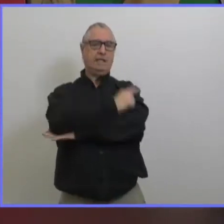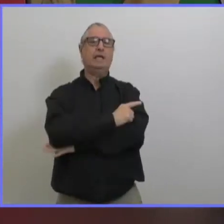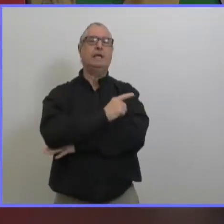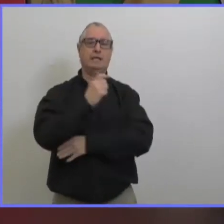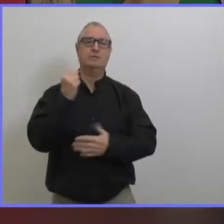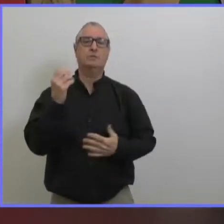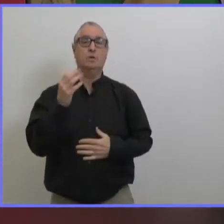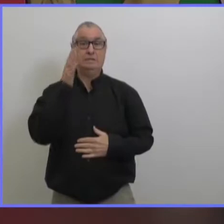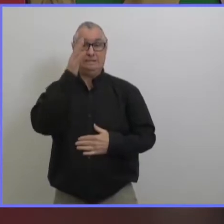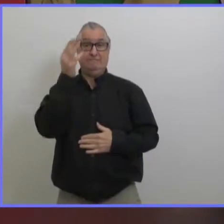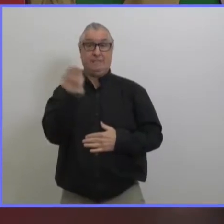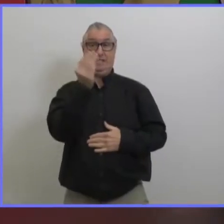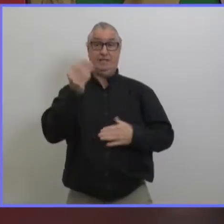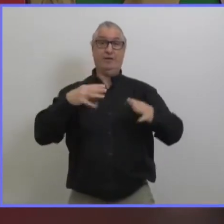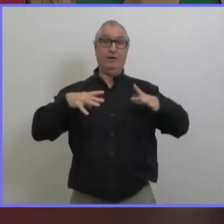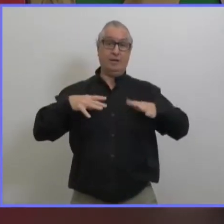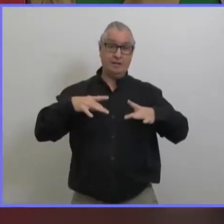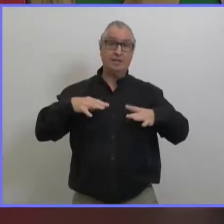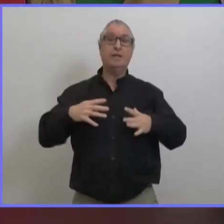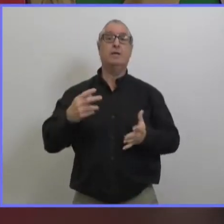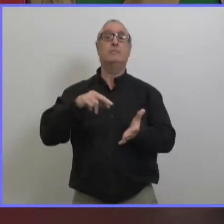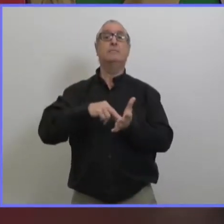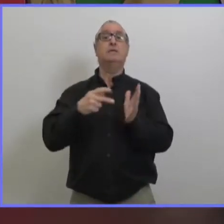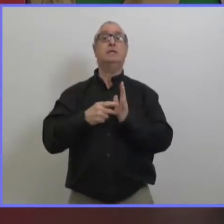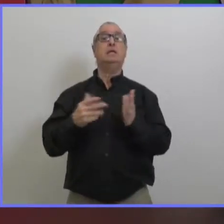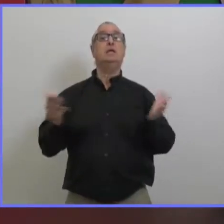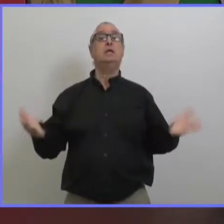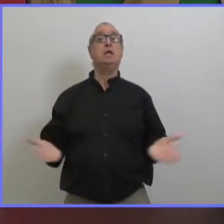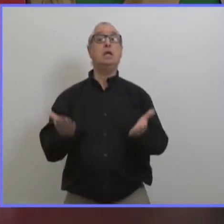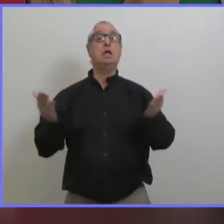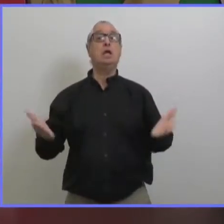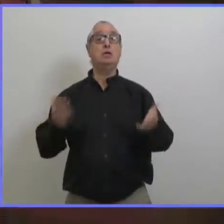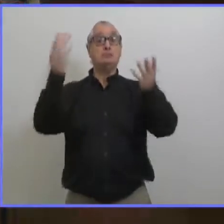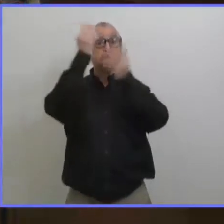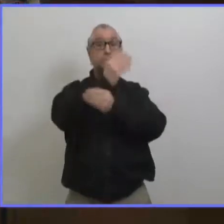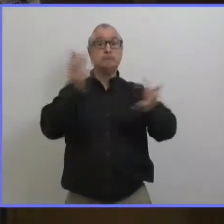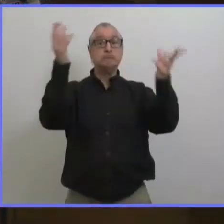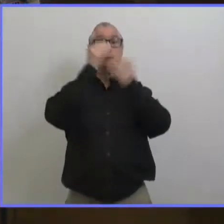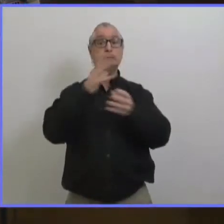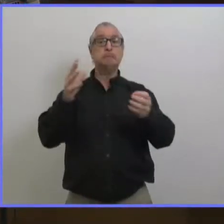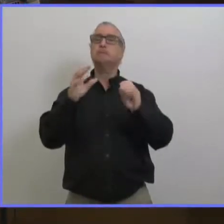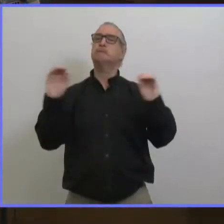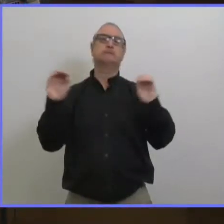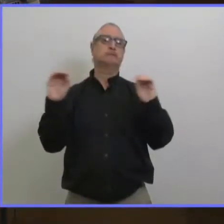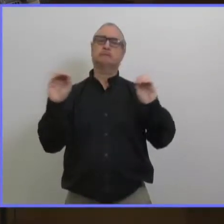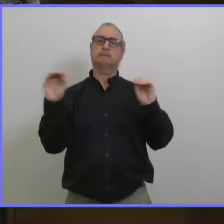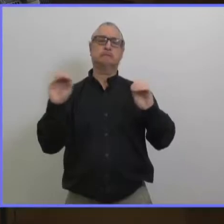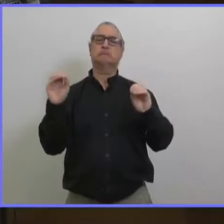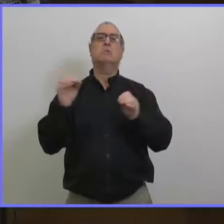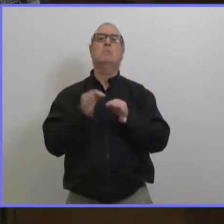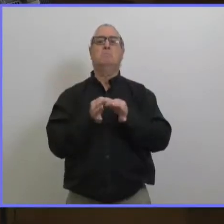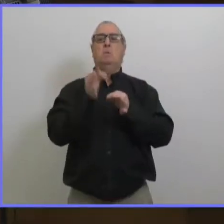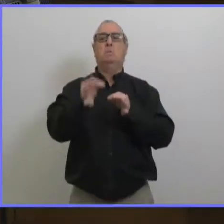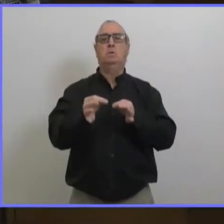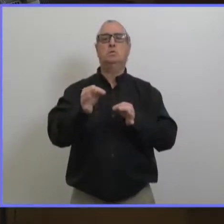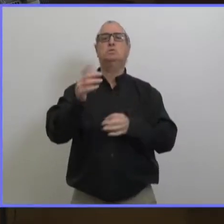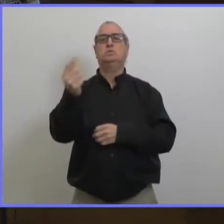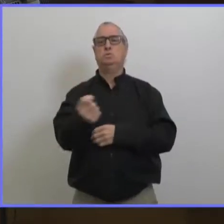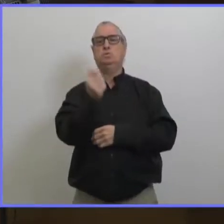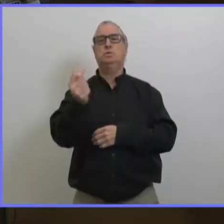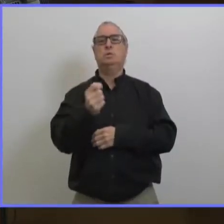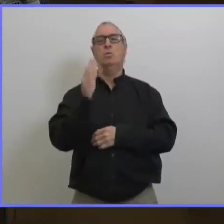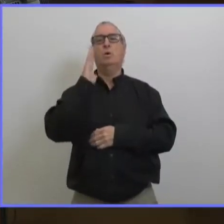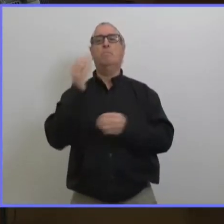et tout ça va reprendre mardi le 16 février donc merci à tous et je suis prêt à reprendre quelques